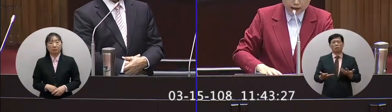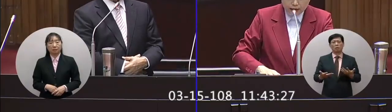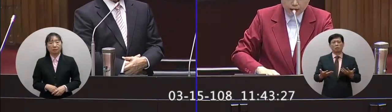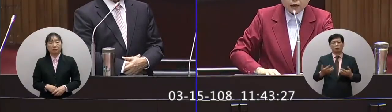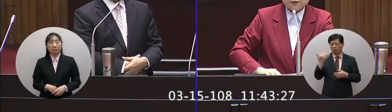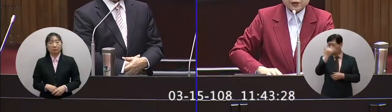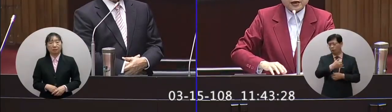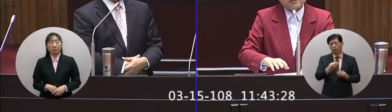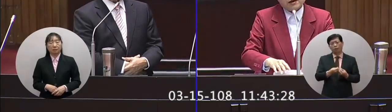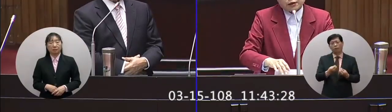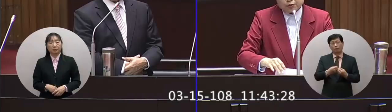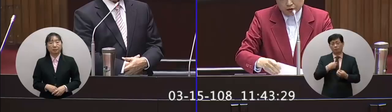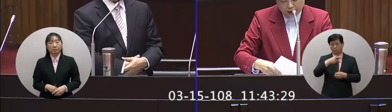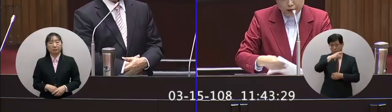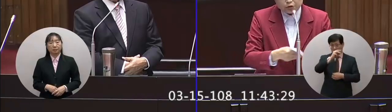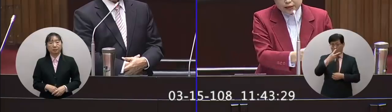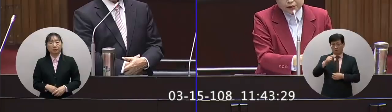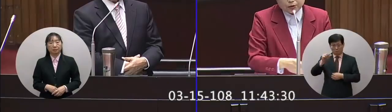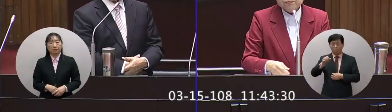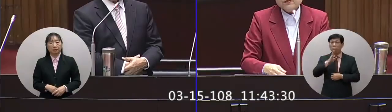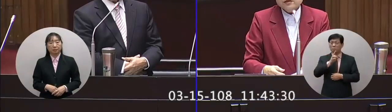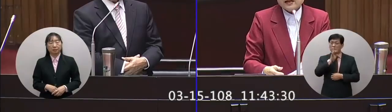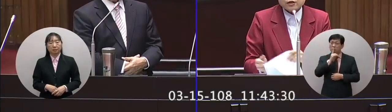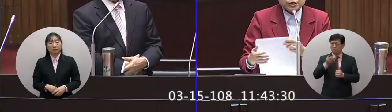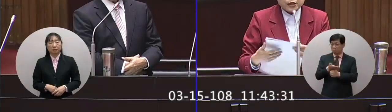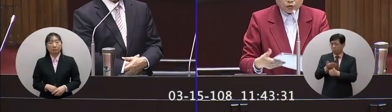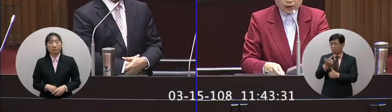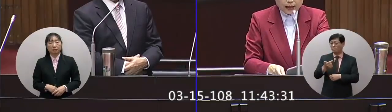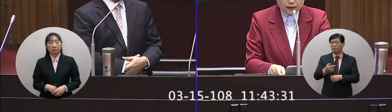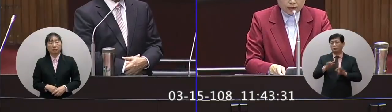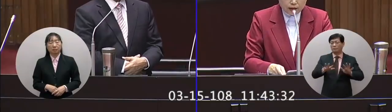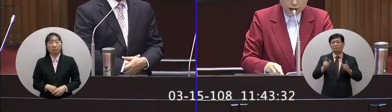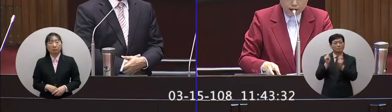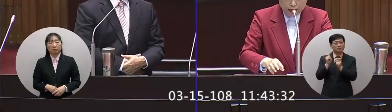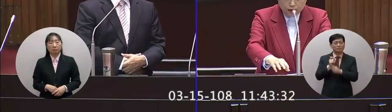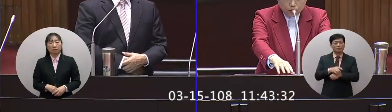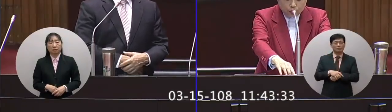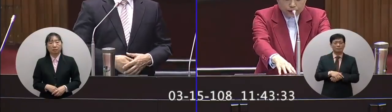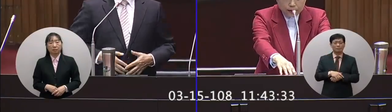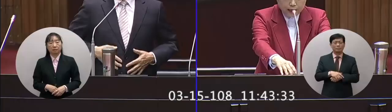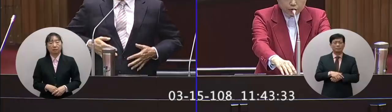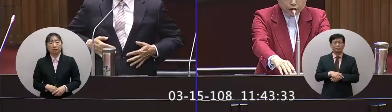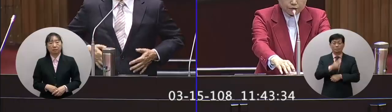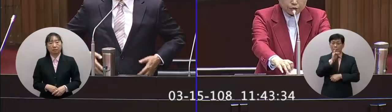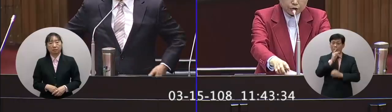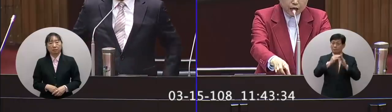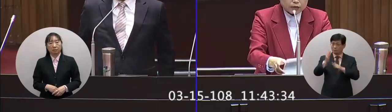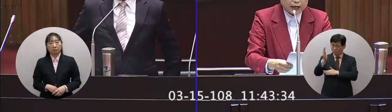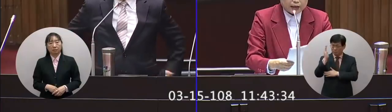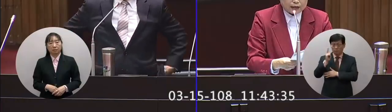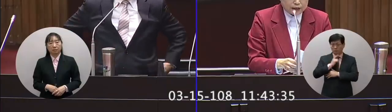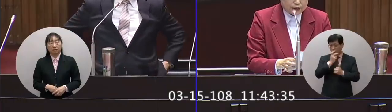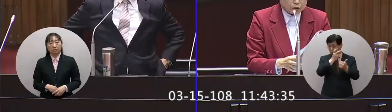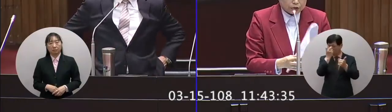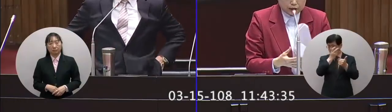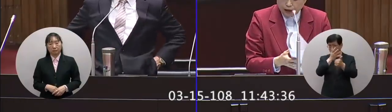無法想像PM2.5是台中的殺手那最近我們看到了我們台中市政府去